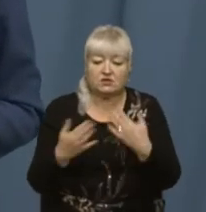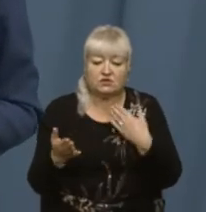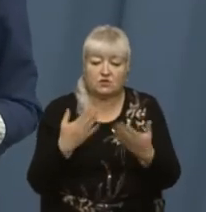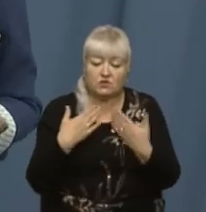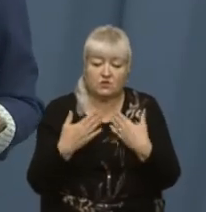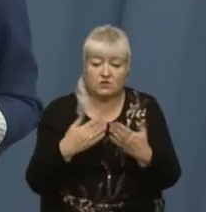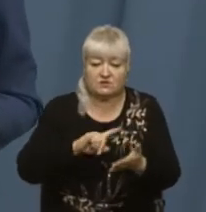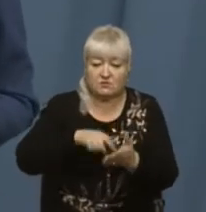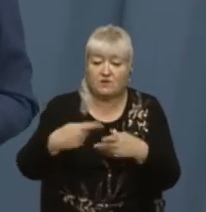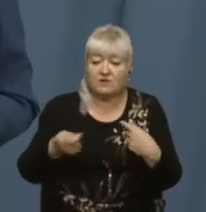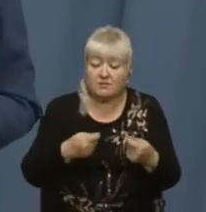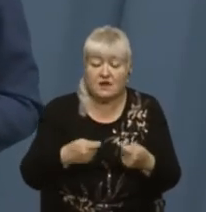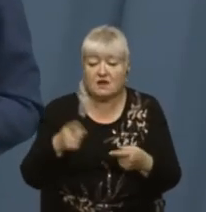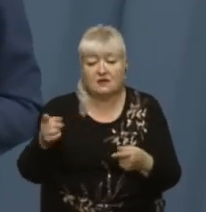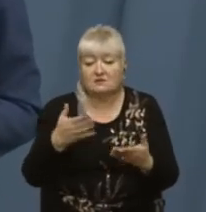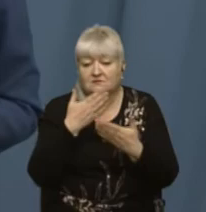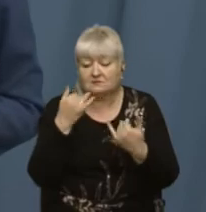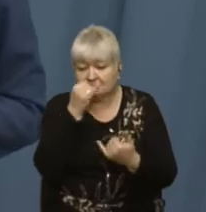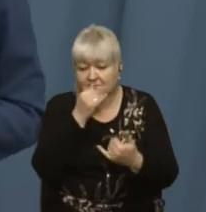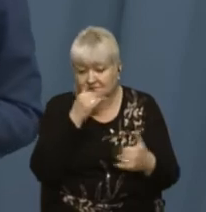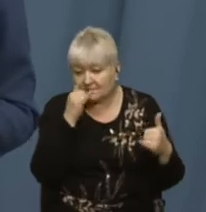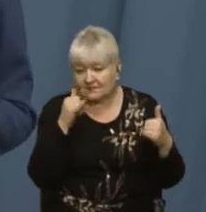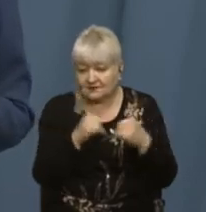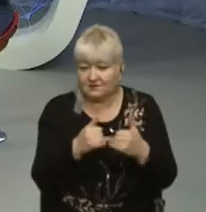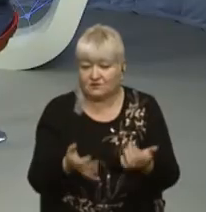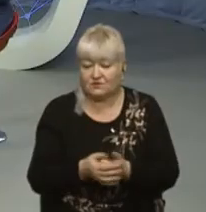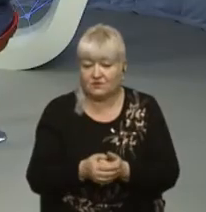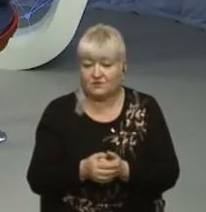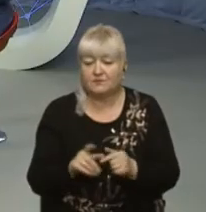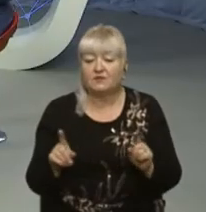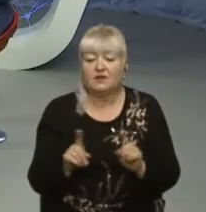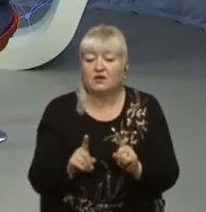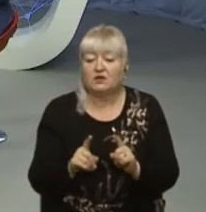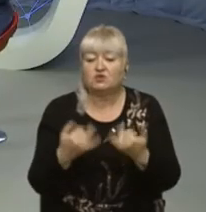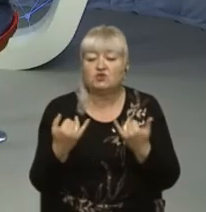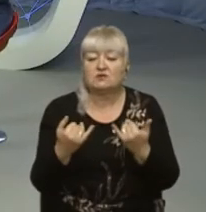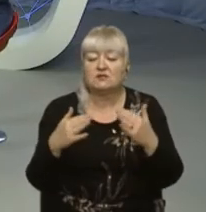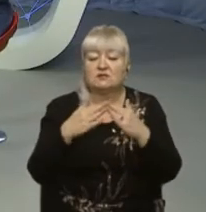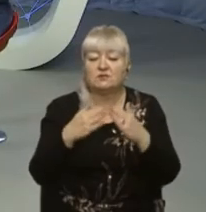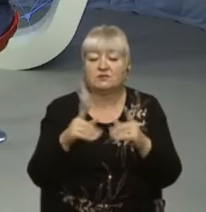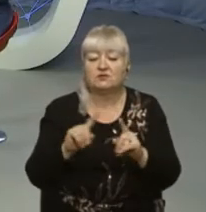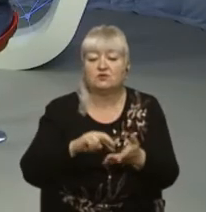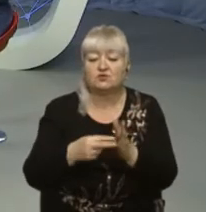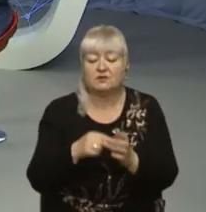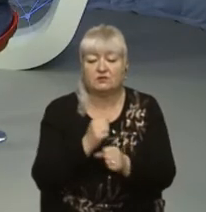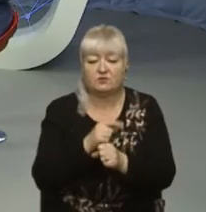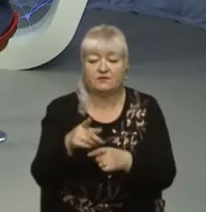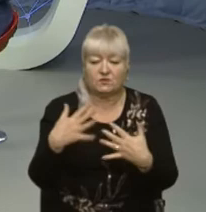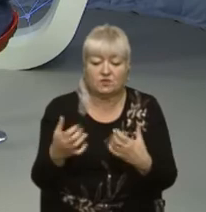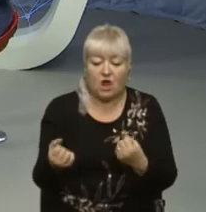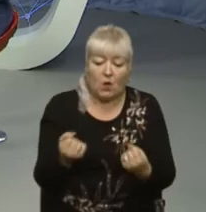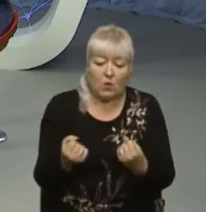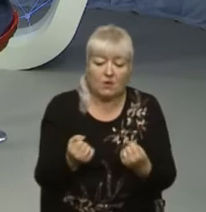Кучму, але він, на жаль, не вийшов на зв'язок сьогодні. Що, власне, зараз з самим будинком? Що планують з ним робити? Чи він укріплений вже,